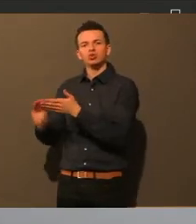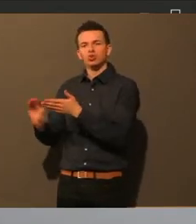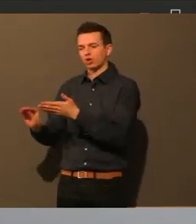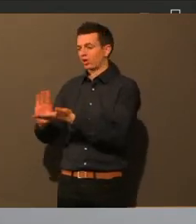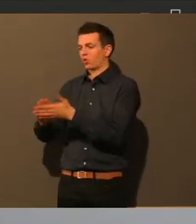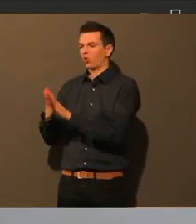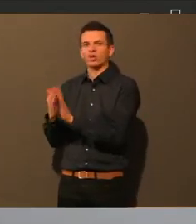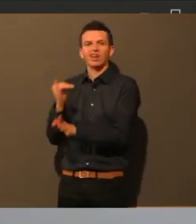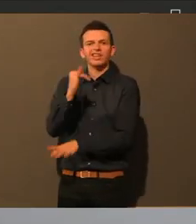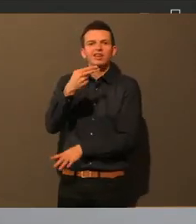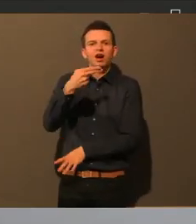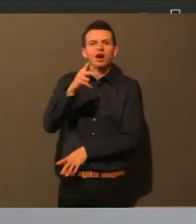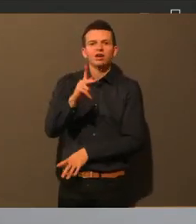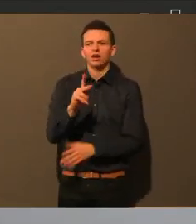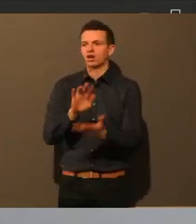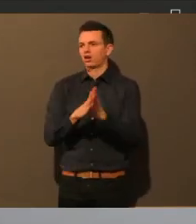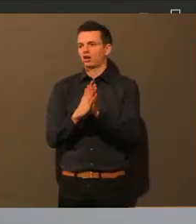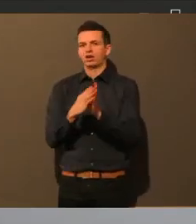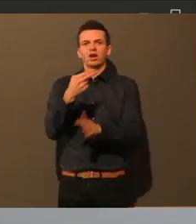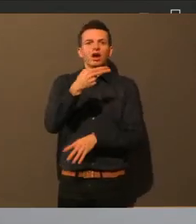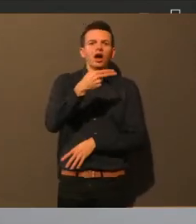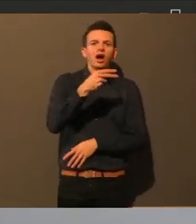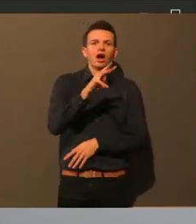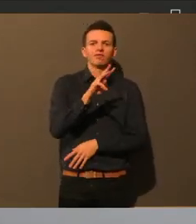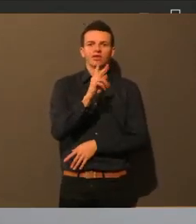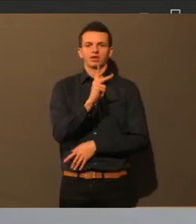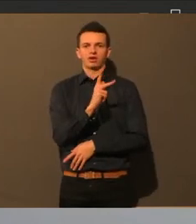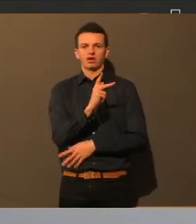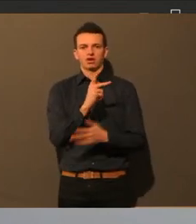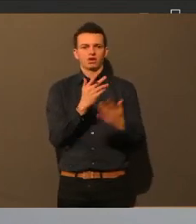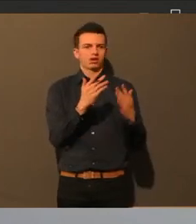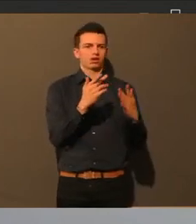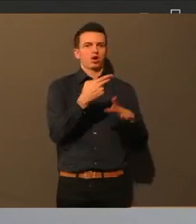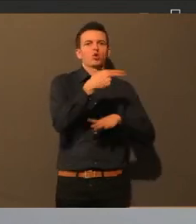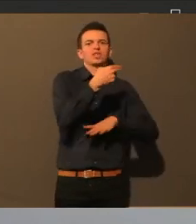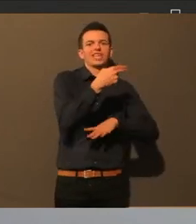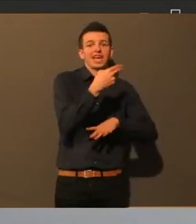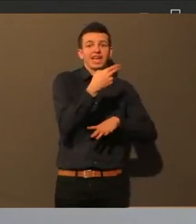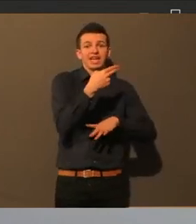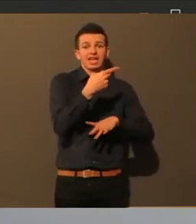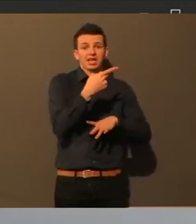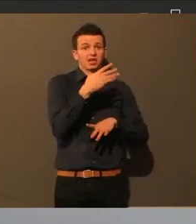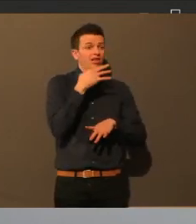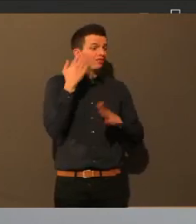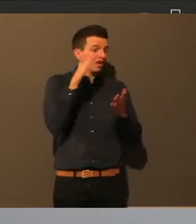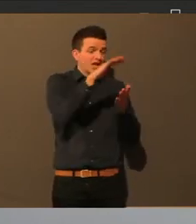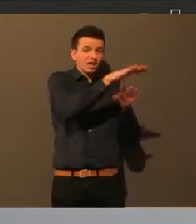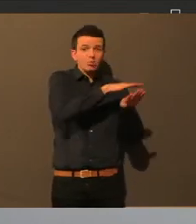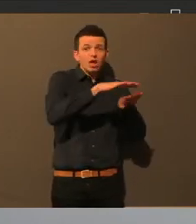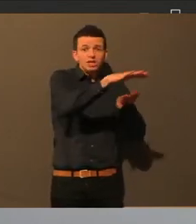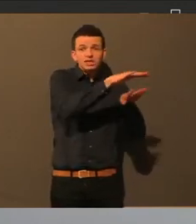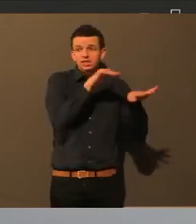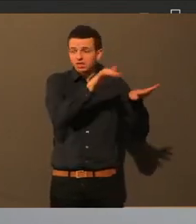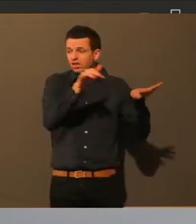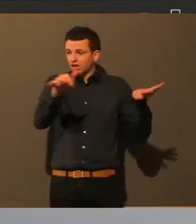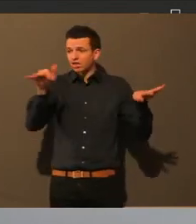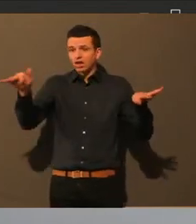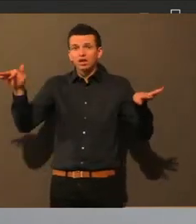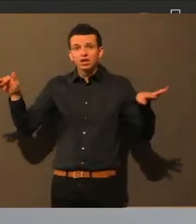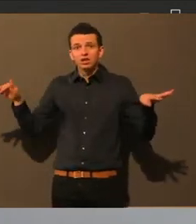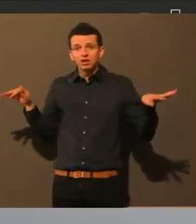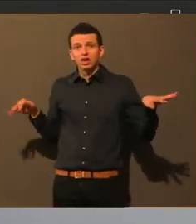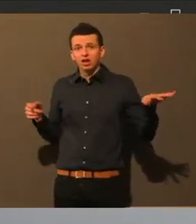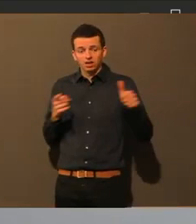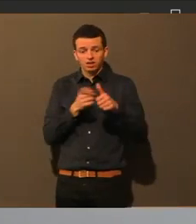HWK, Hotels. Also es gibt genügend Räume, die gut ausgestattet sind, wo die Schüler einfach dann untergebracht werden können, wo man